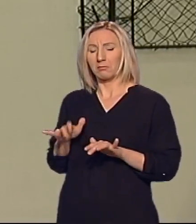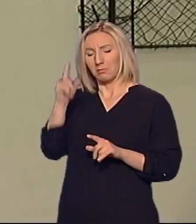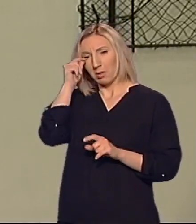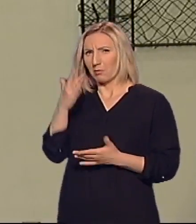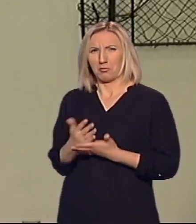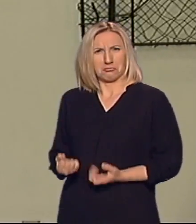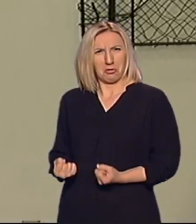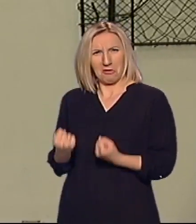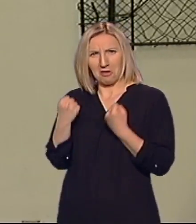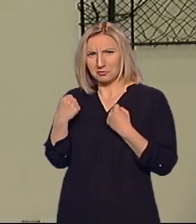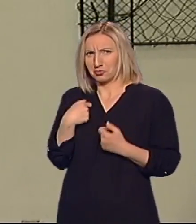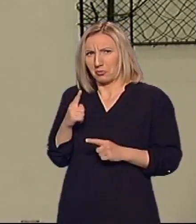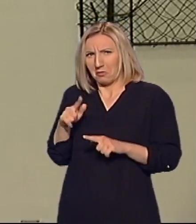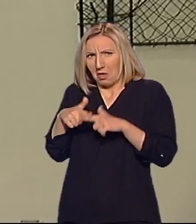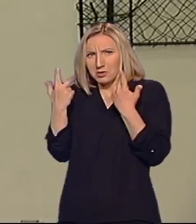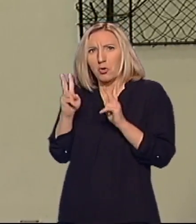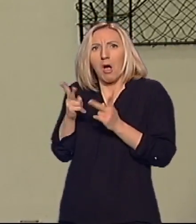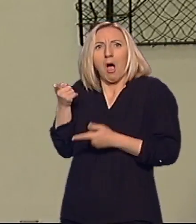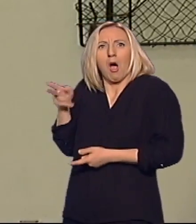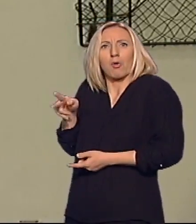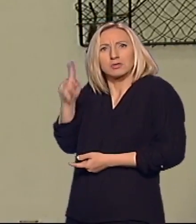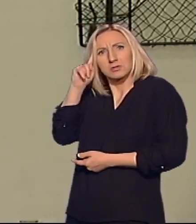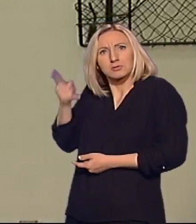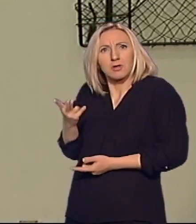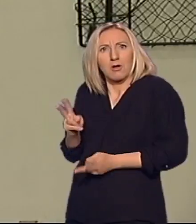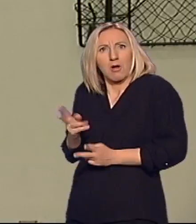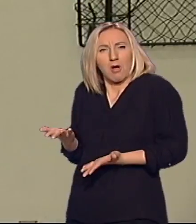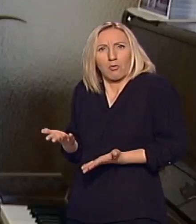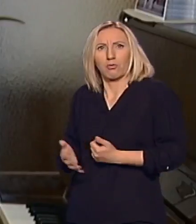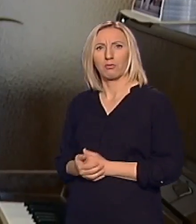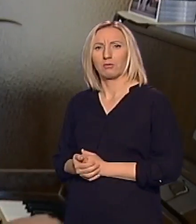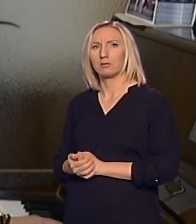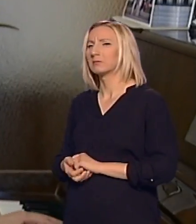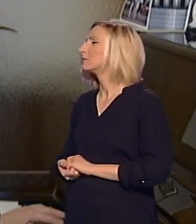preteško i stvarno mi ne bi bilo jasno kako ona to u stvari radi.